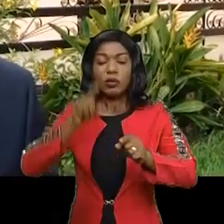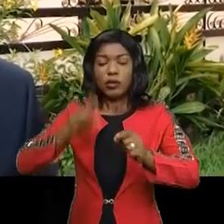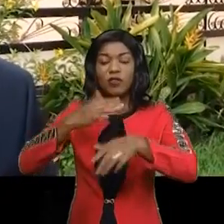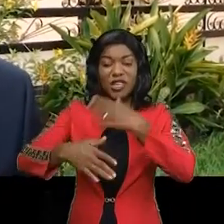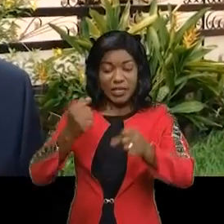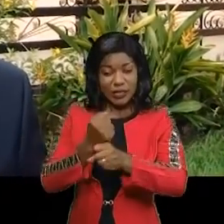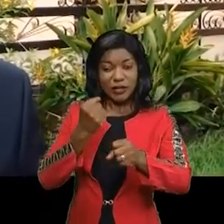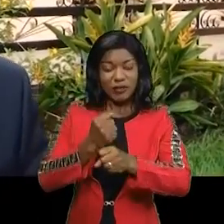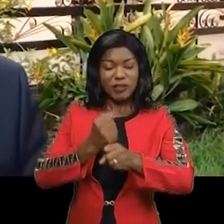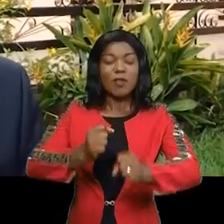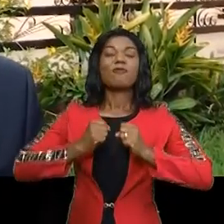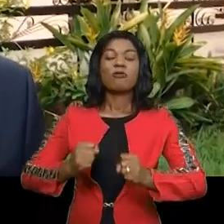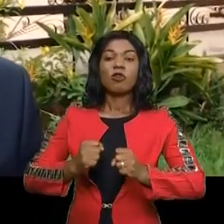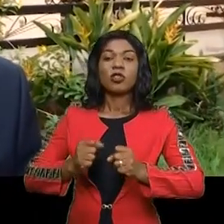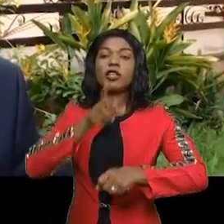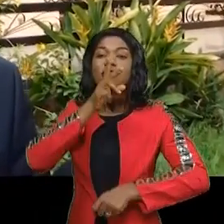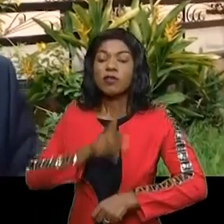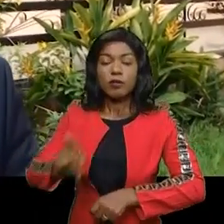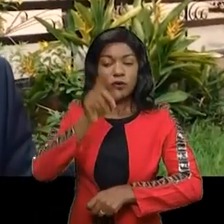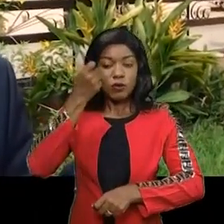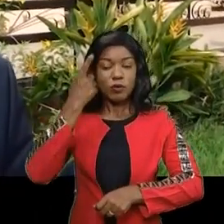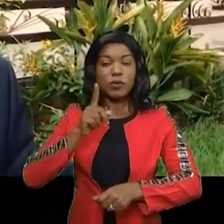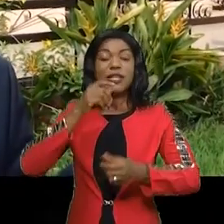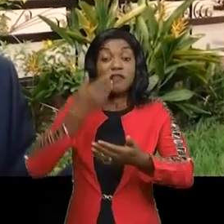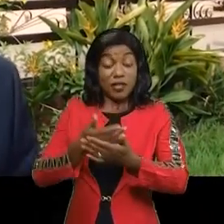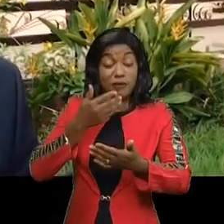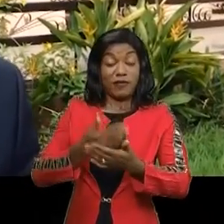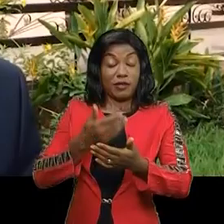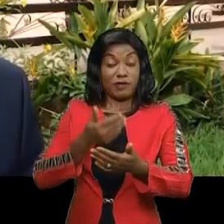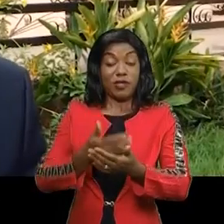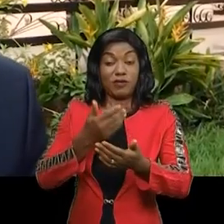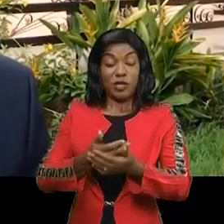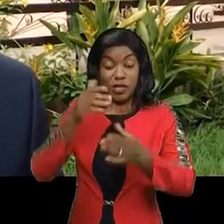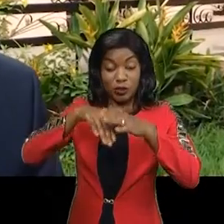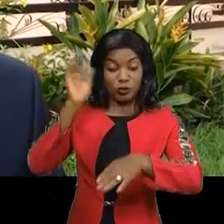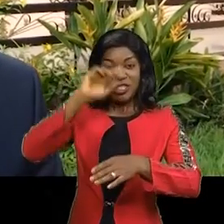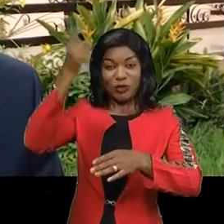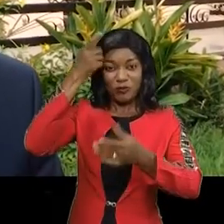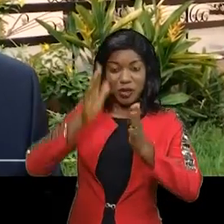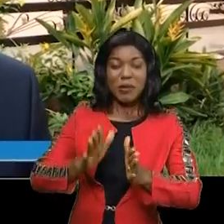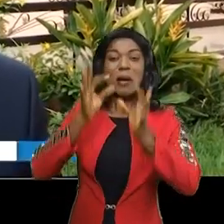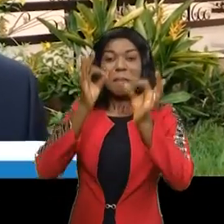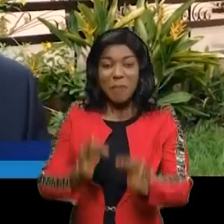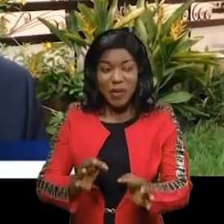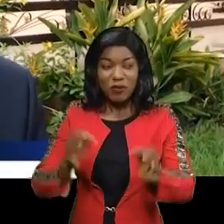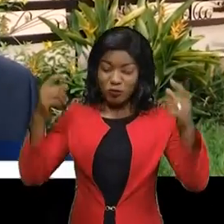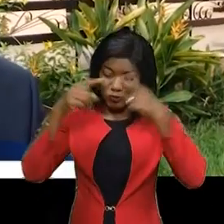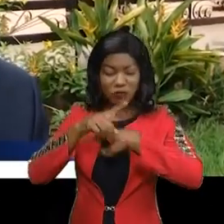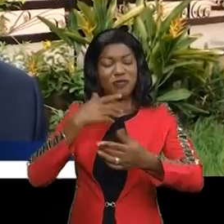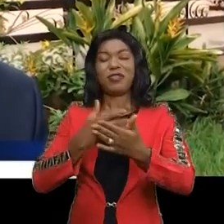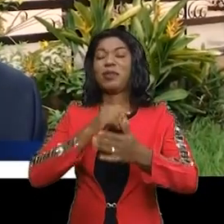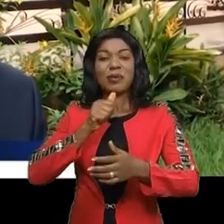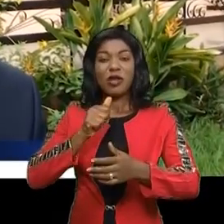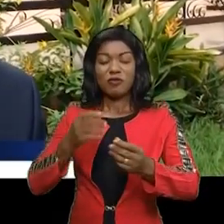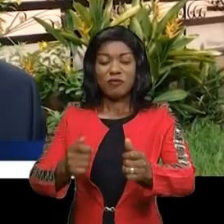méticuleux. C'est vrai que nous comprenons l'urgence de la sortie du gouvernement, mais il ne faudrait pas confondre urgence et